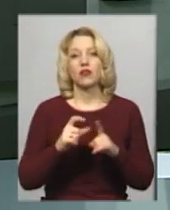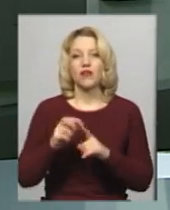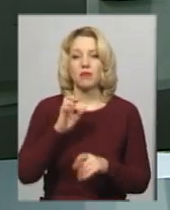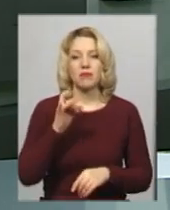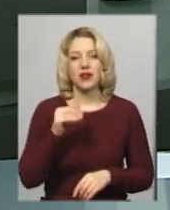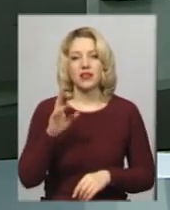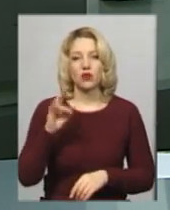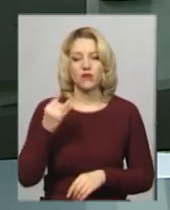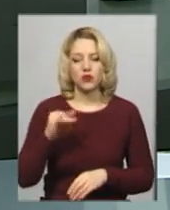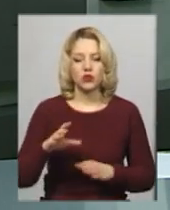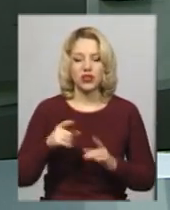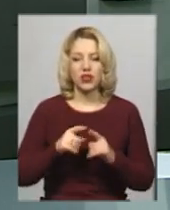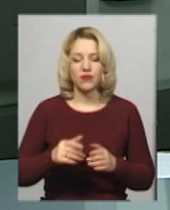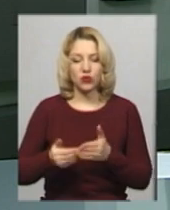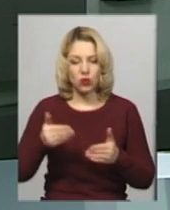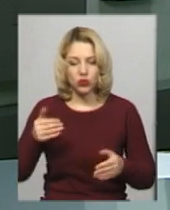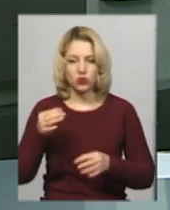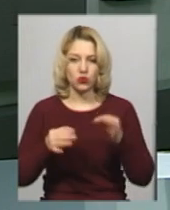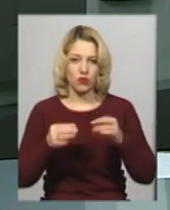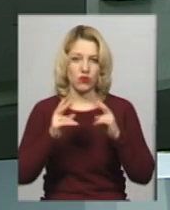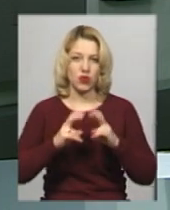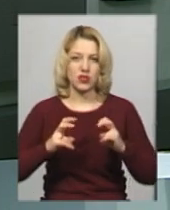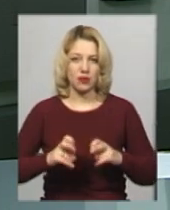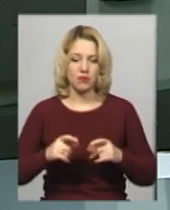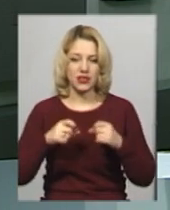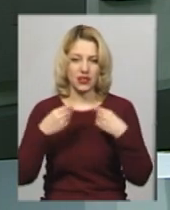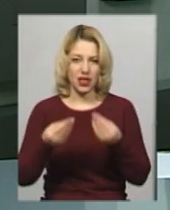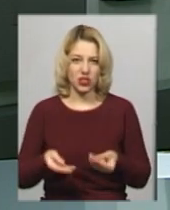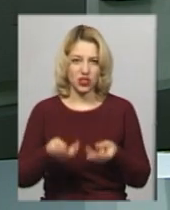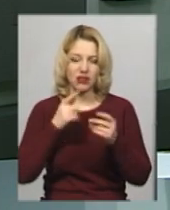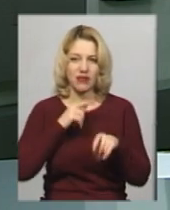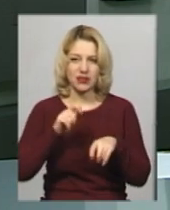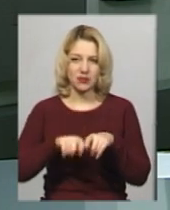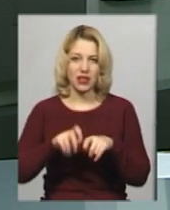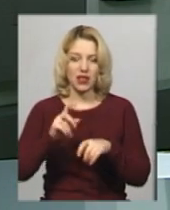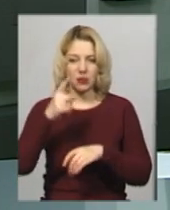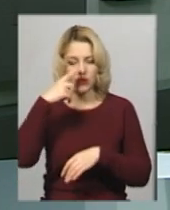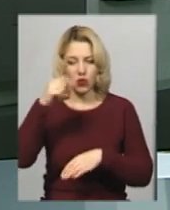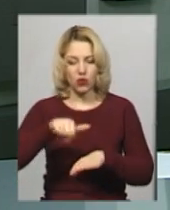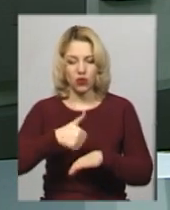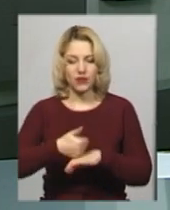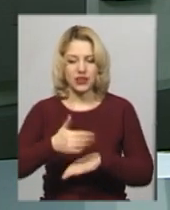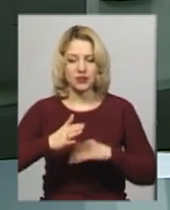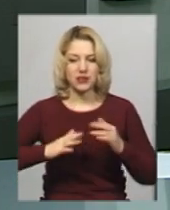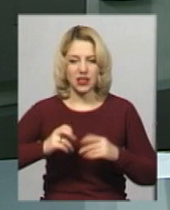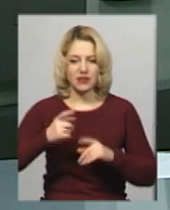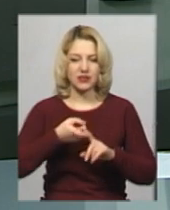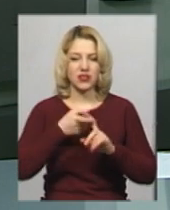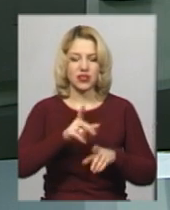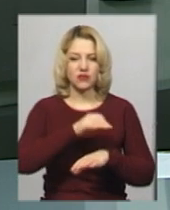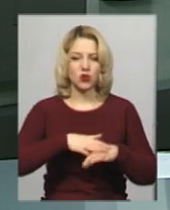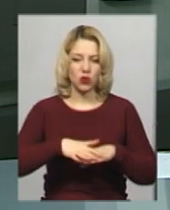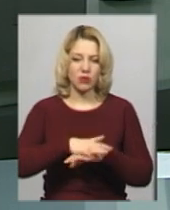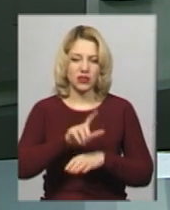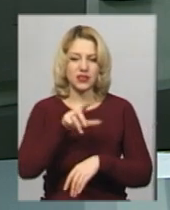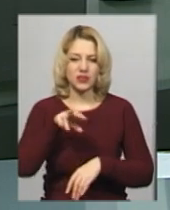Берестовської, у рамах досудового розслідування призначені експертизи. Як повідомляє головний спеціаліст зв'язків з громадськістю та ЗМІ